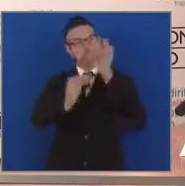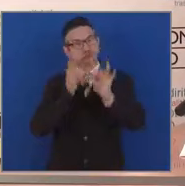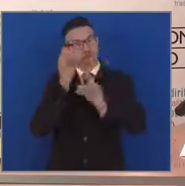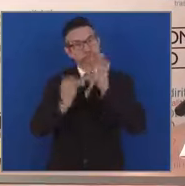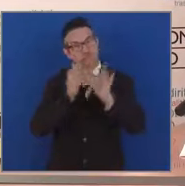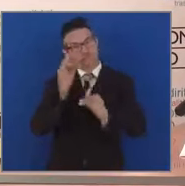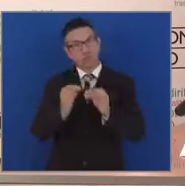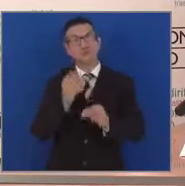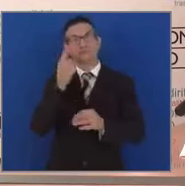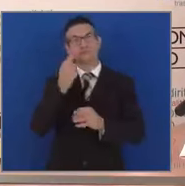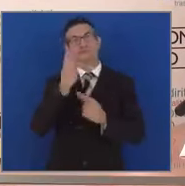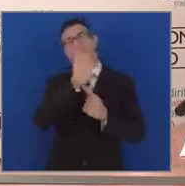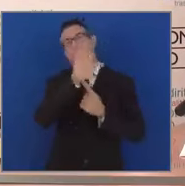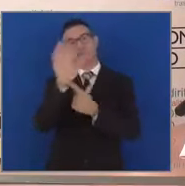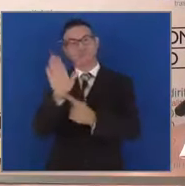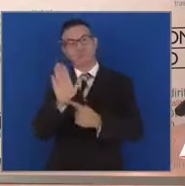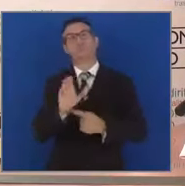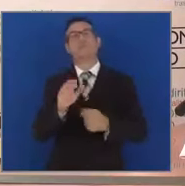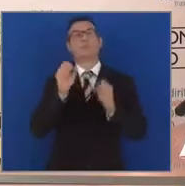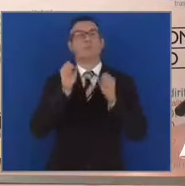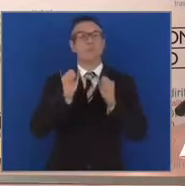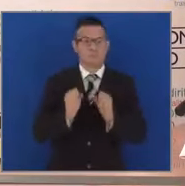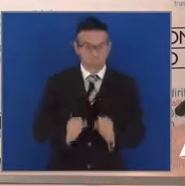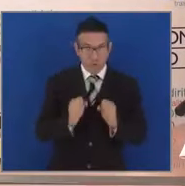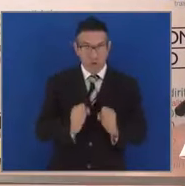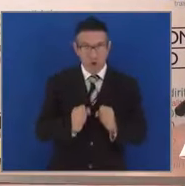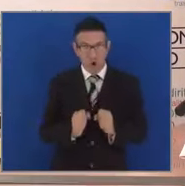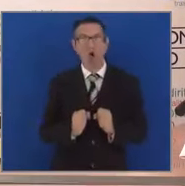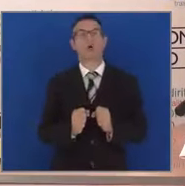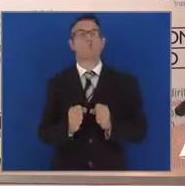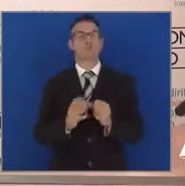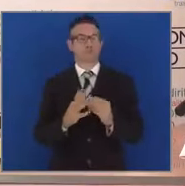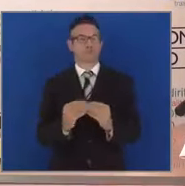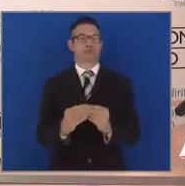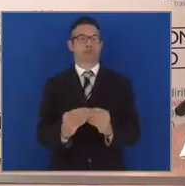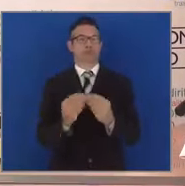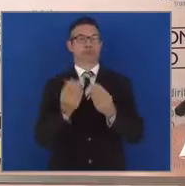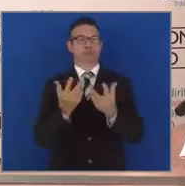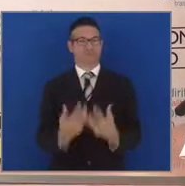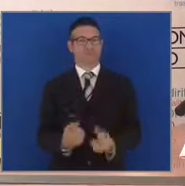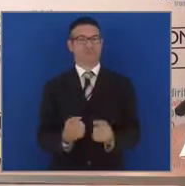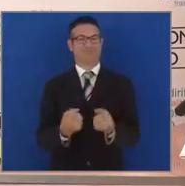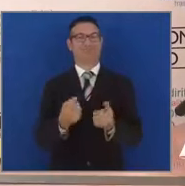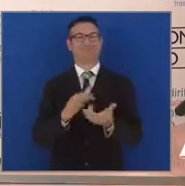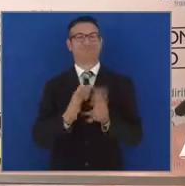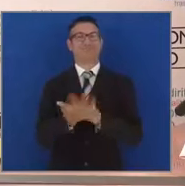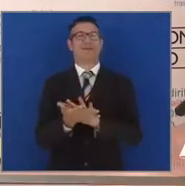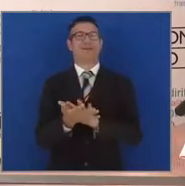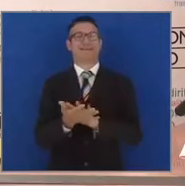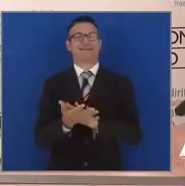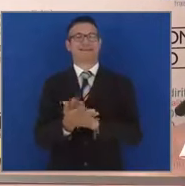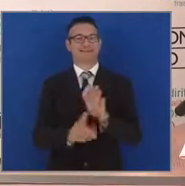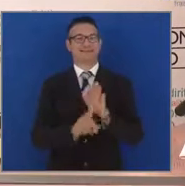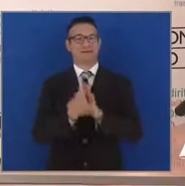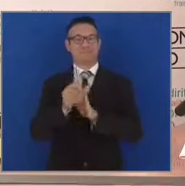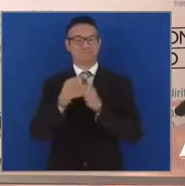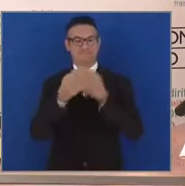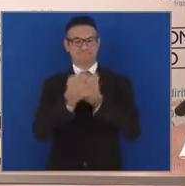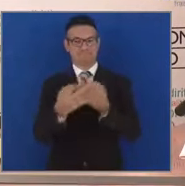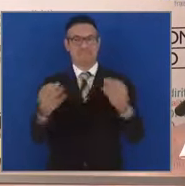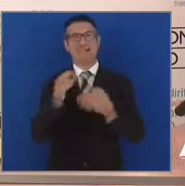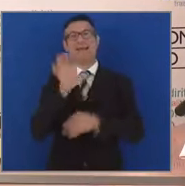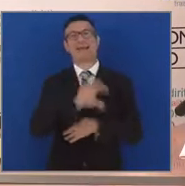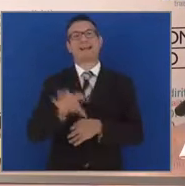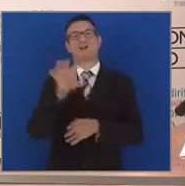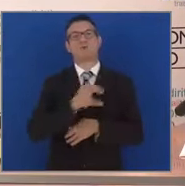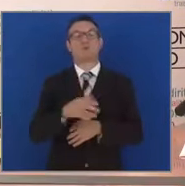come si può operare e quello che diventerà concretamente questa nostra regione. Mi